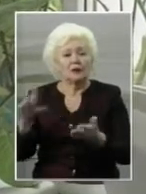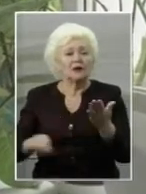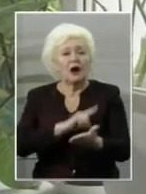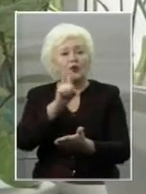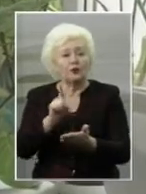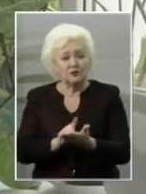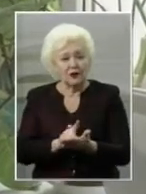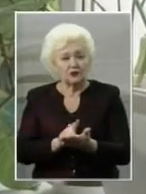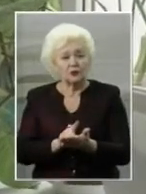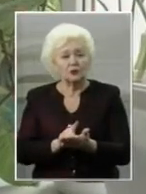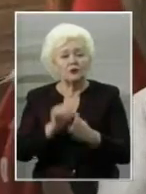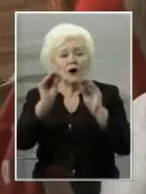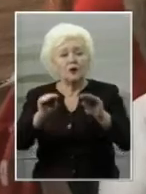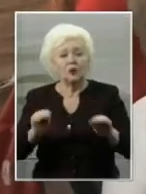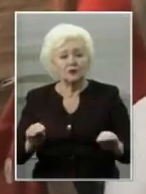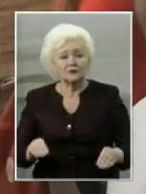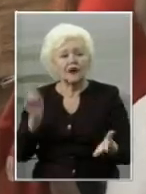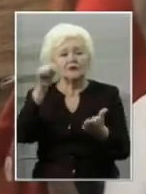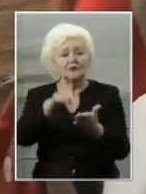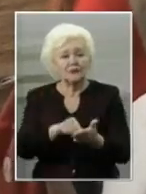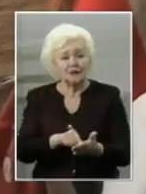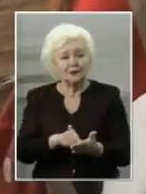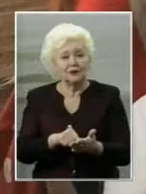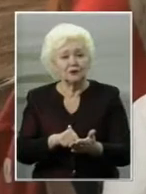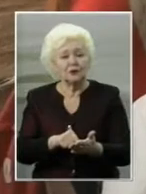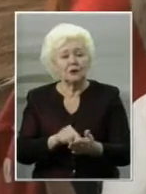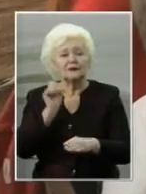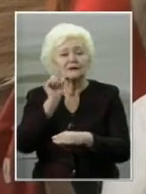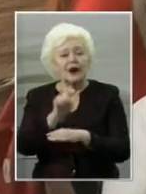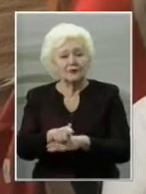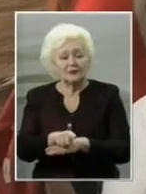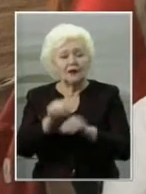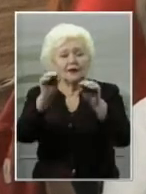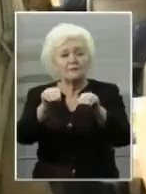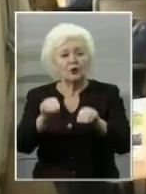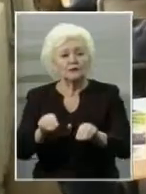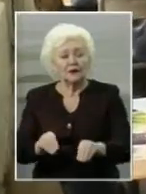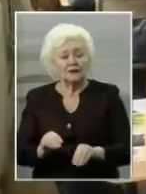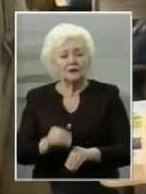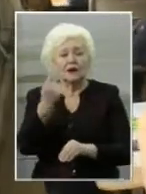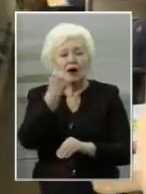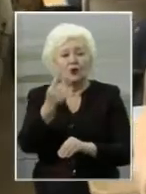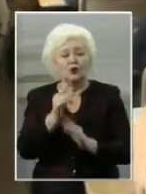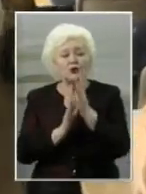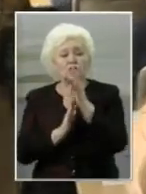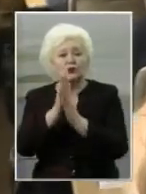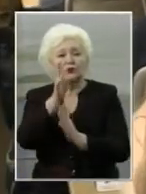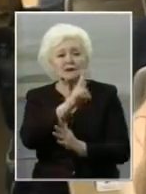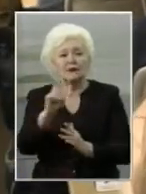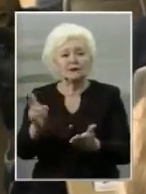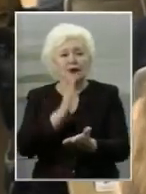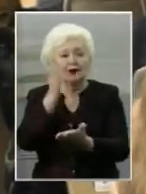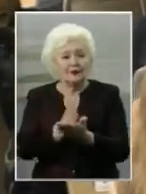'язково поставлена за мету завдання посадити одну з рослин, яка